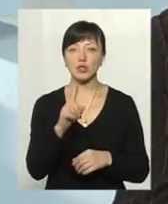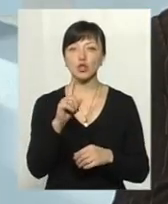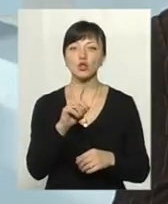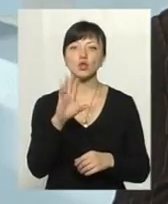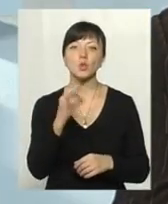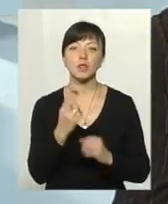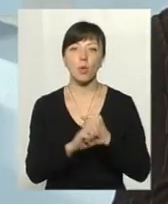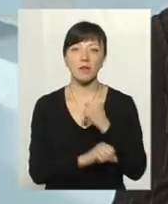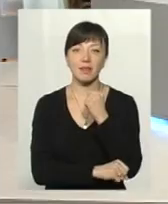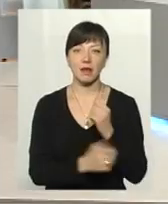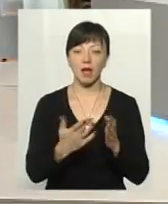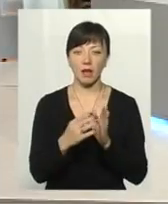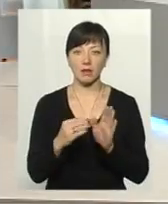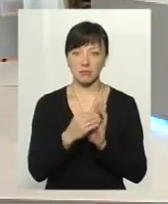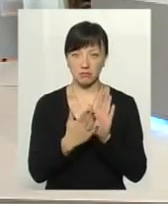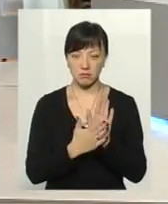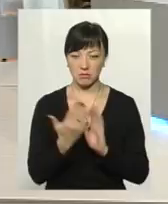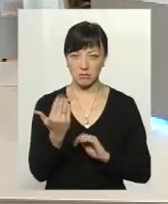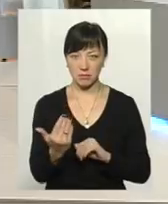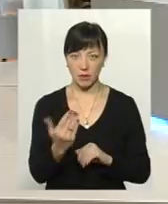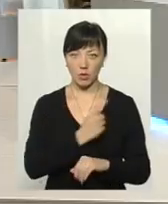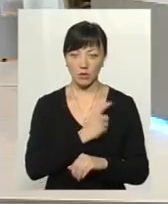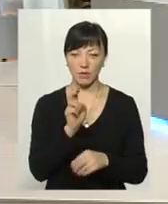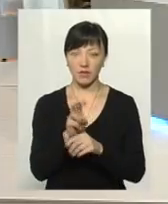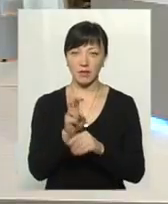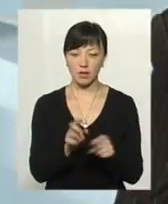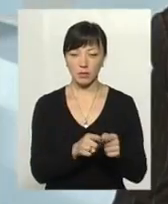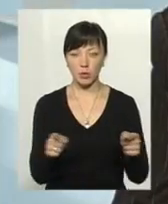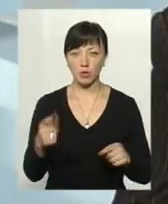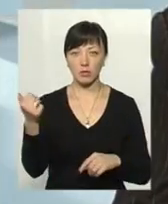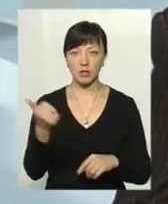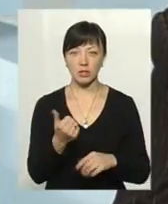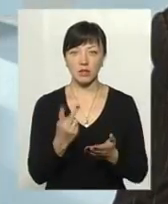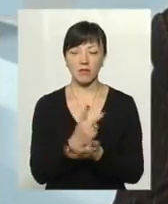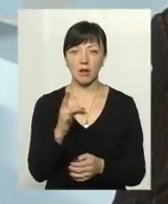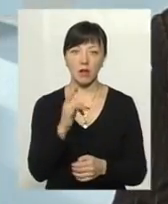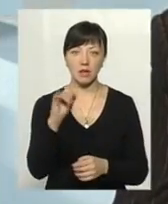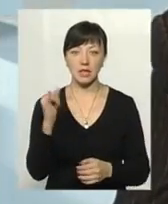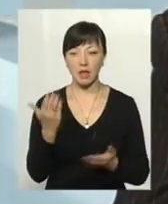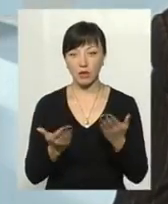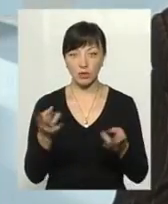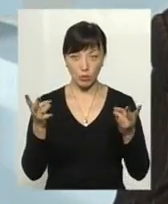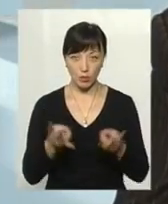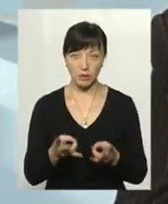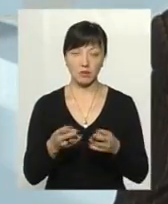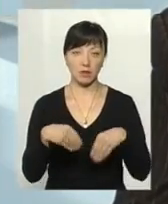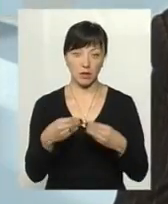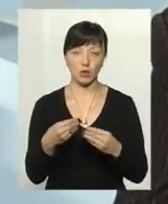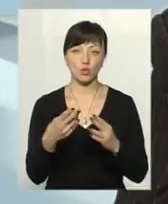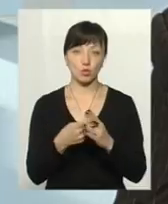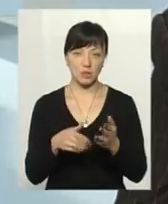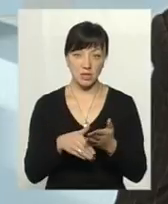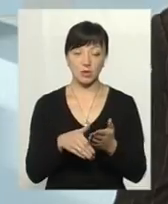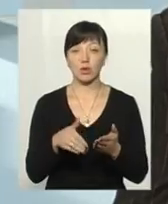закріплені одинокі непрацездатні, він їх відвідує протягом тижня два рази, і якщо є необхідність призначення субсидій,